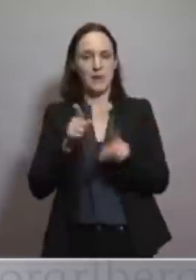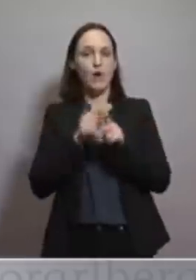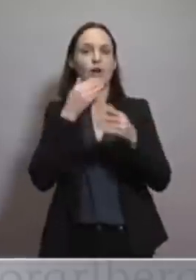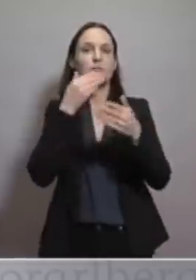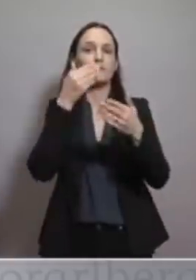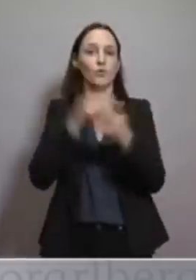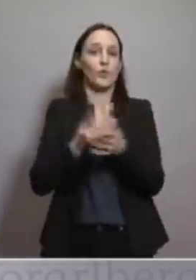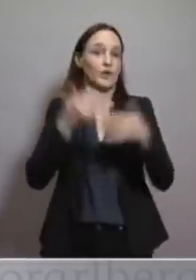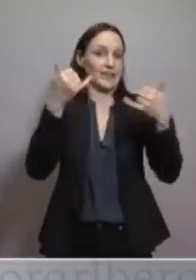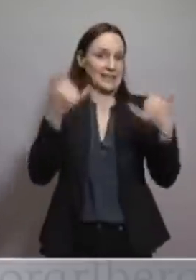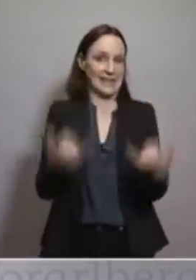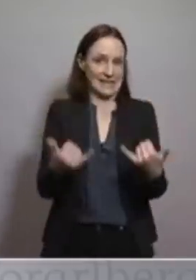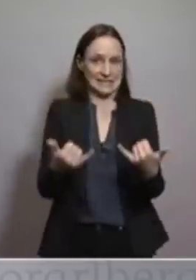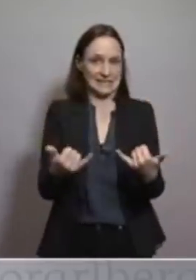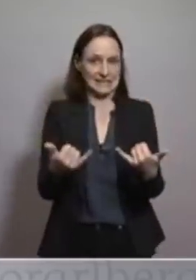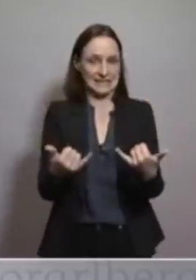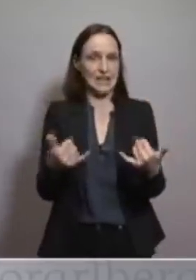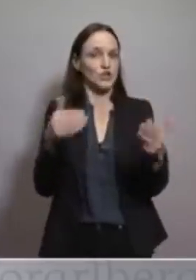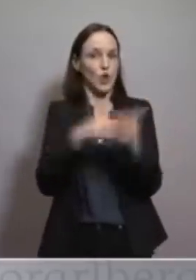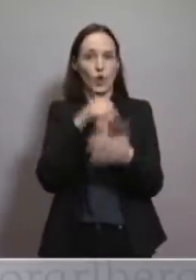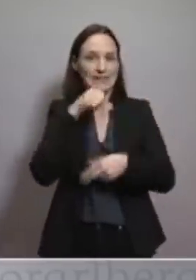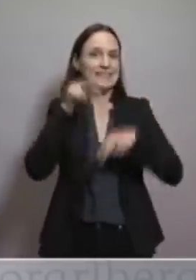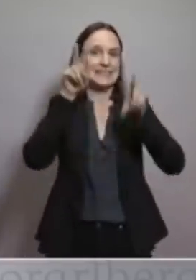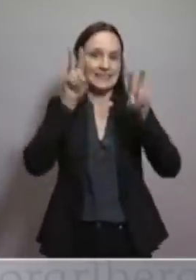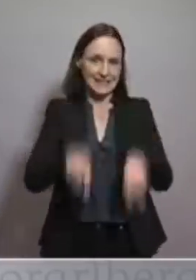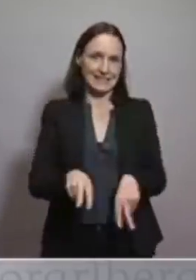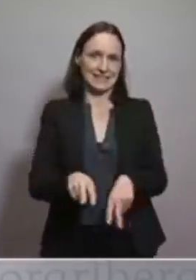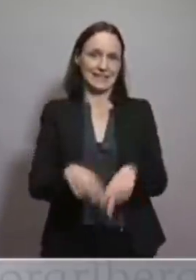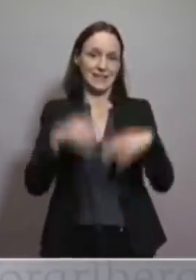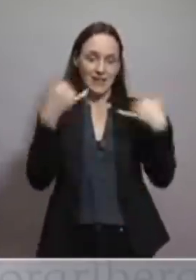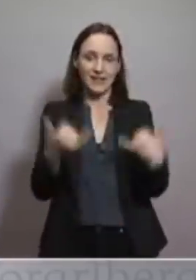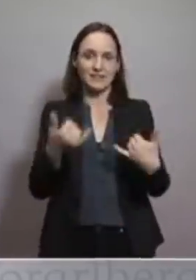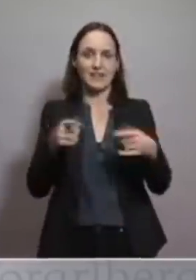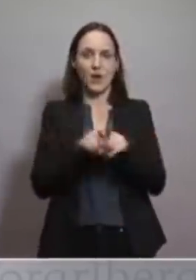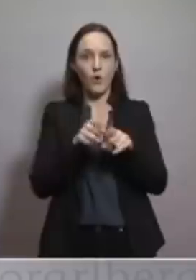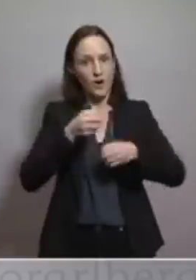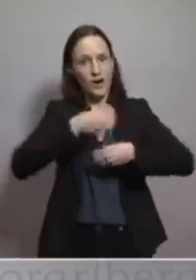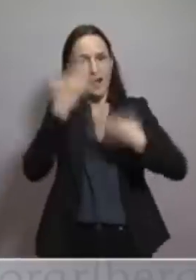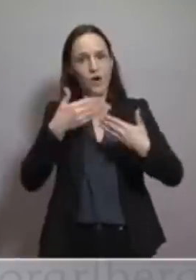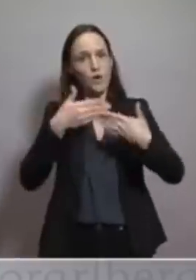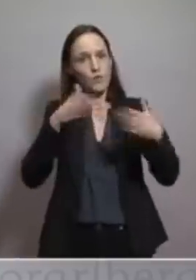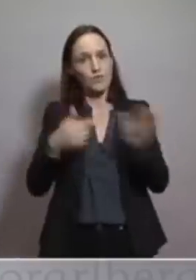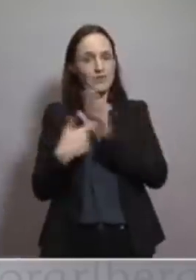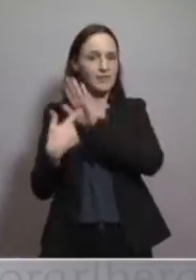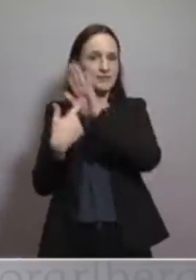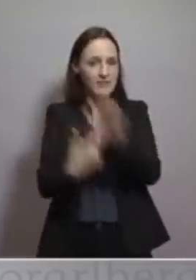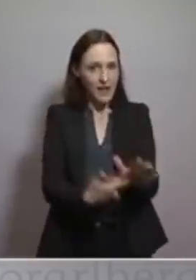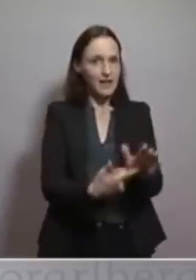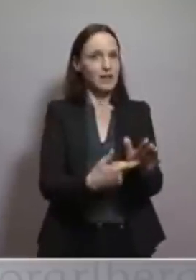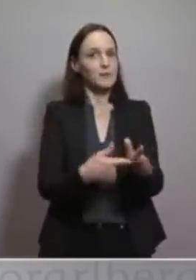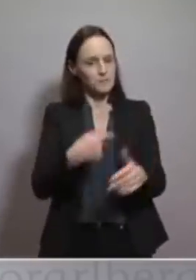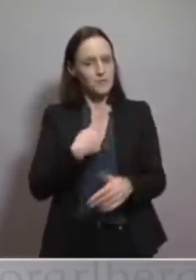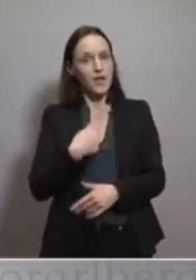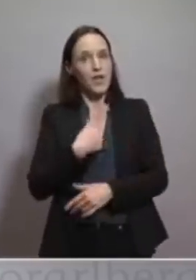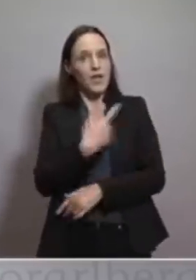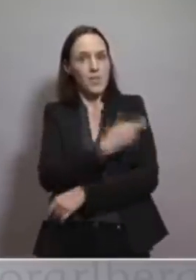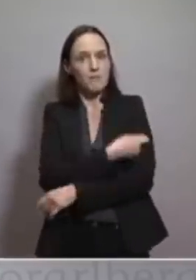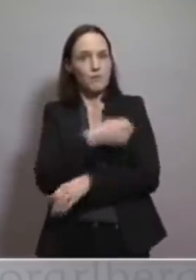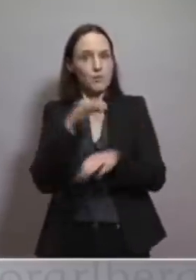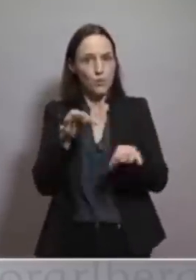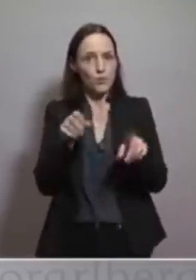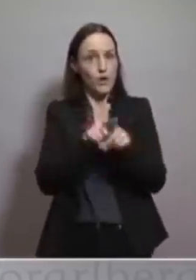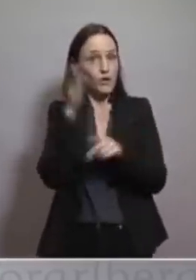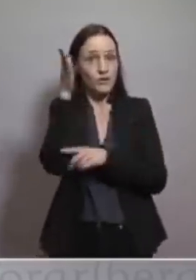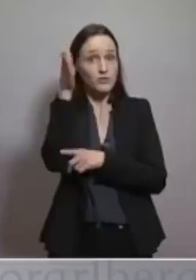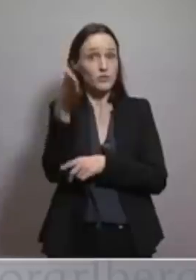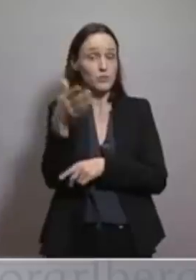zum jetzigen Zeitpunkt halte ich es persönlich nicht für richtig. Ich wir sollten klar der Öffentlichkeit sagen, wir stehen zu der Impfung. Auch ich sage klar, die werden wir impfen lassen,